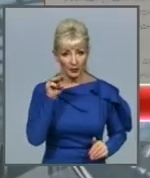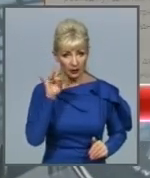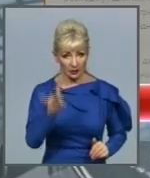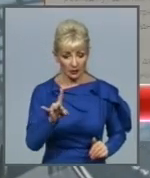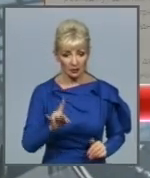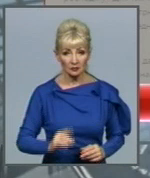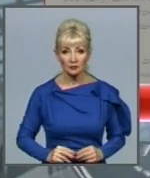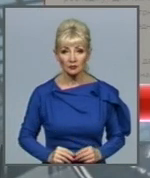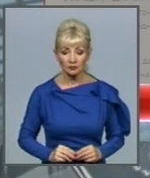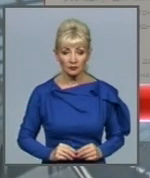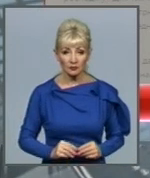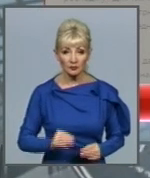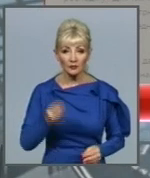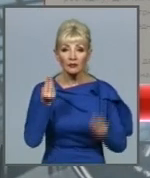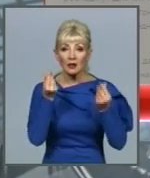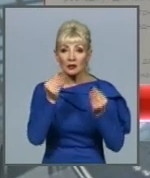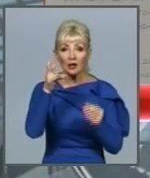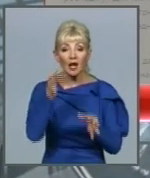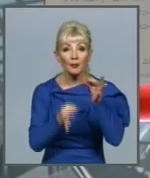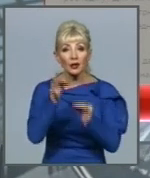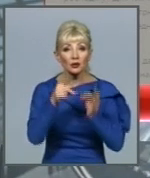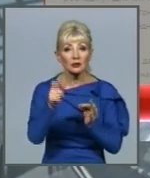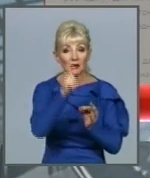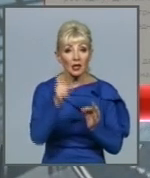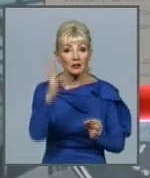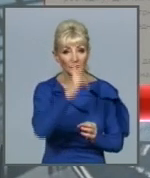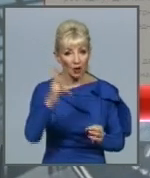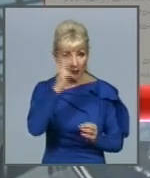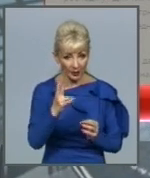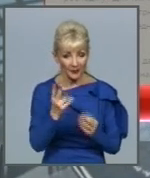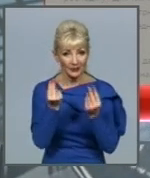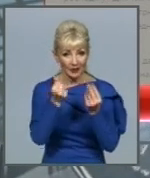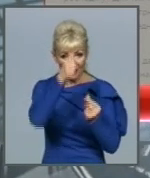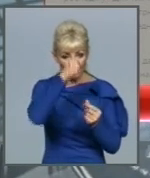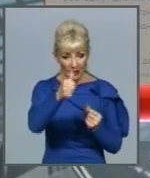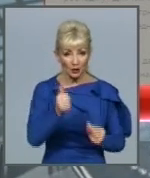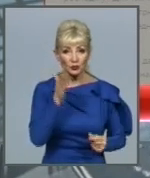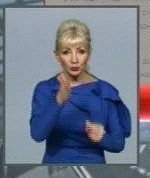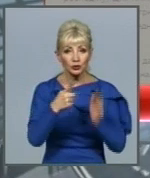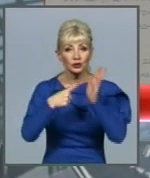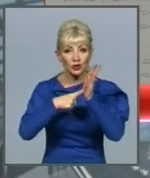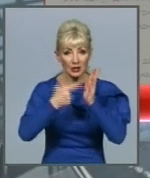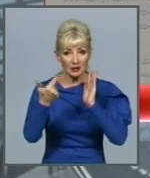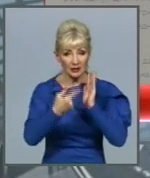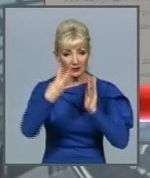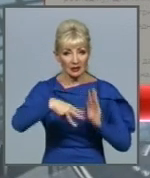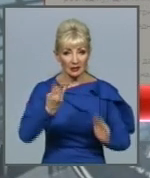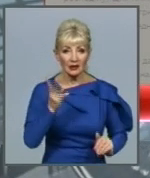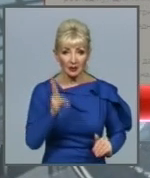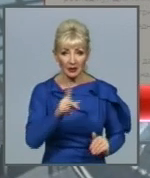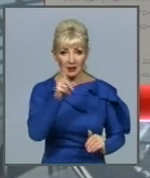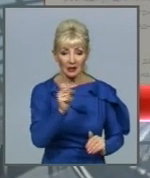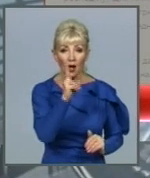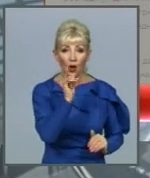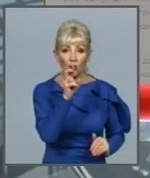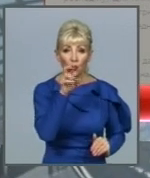Ціна на природний газ в листопаді в рамках тарифу місячний становить 6 гривень 33 копійки за кубометр з ПДВ